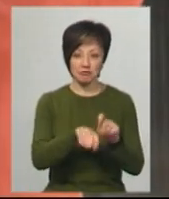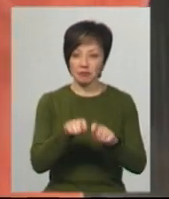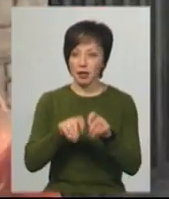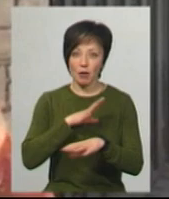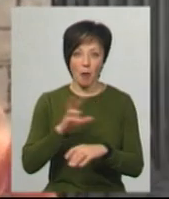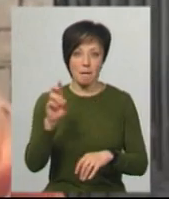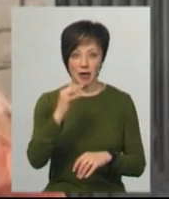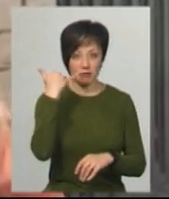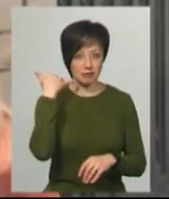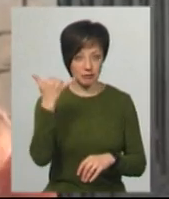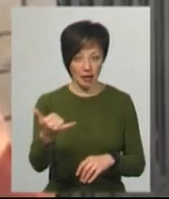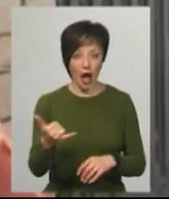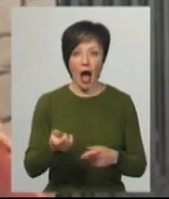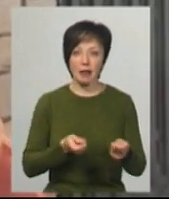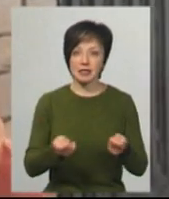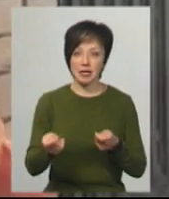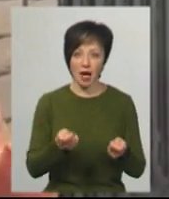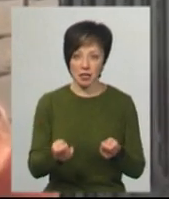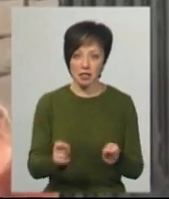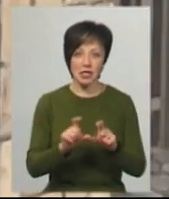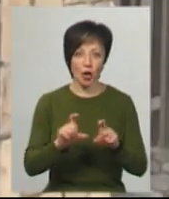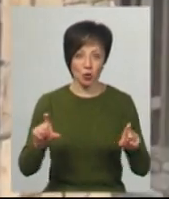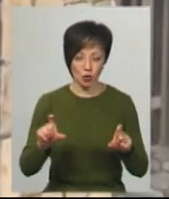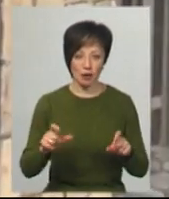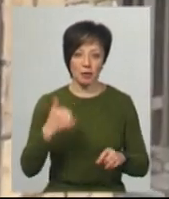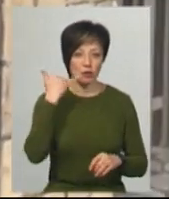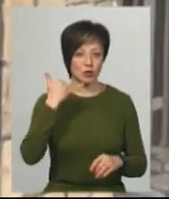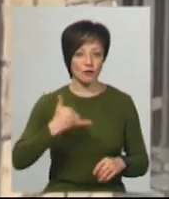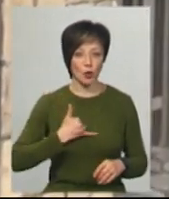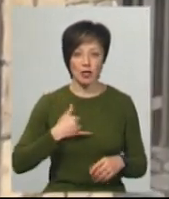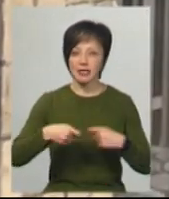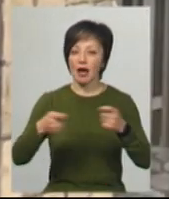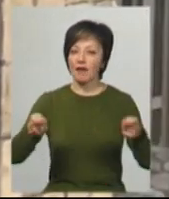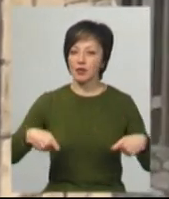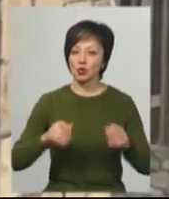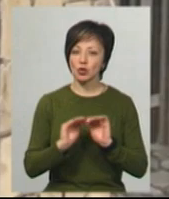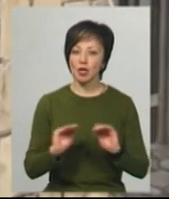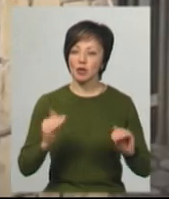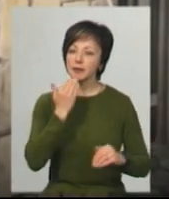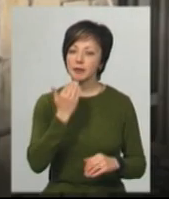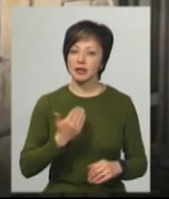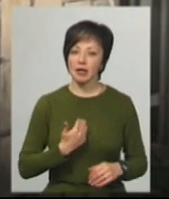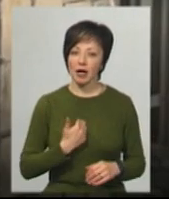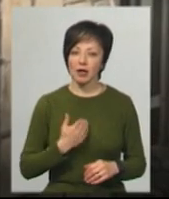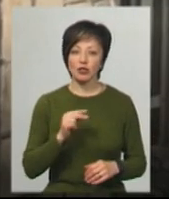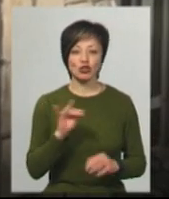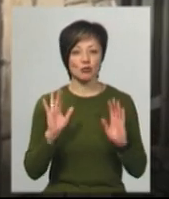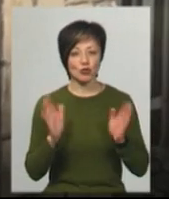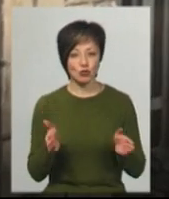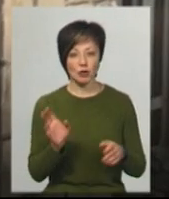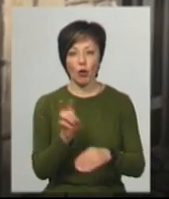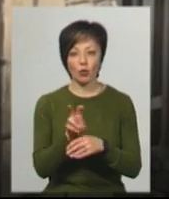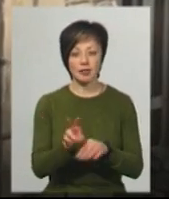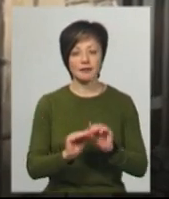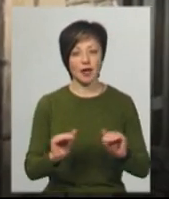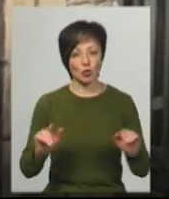У березні їй зателефонувала з адміністрації до шкільного закладу. Мені позвонила завідувача, запитала, чи ми будемо відвідувати